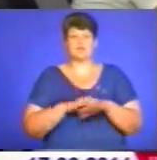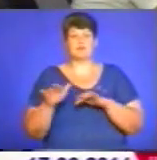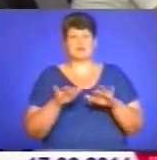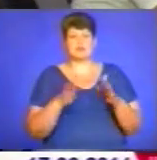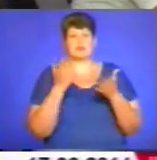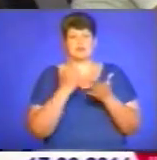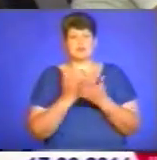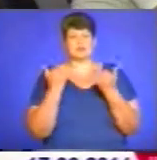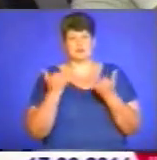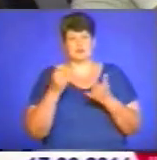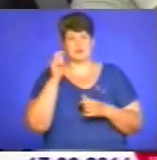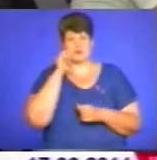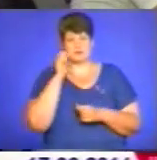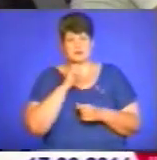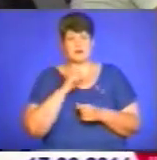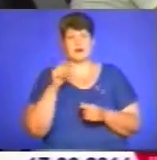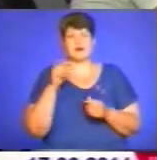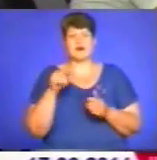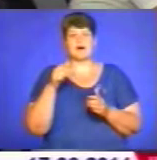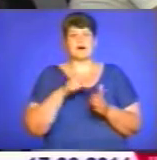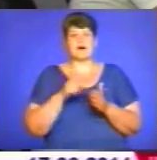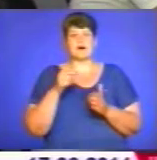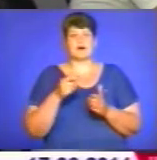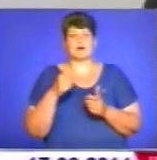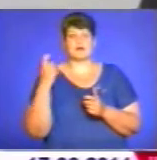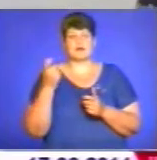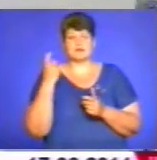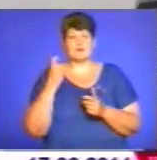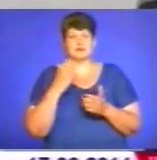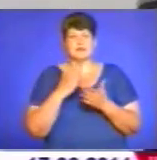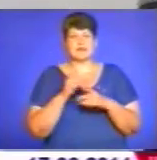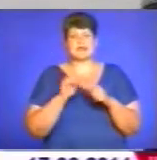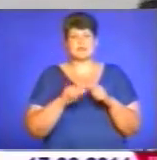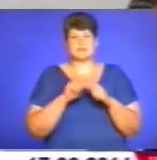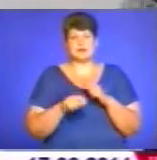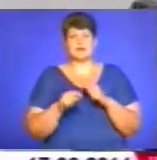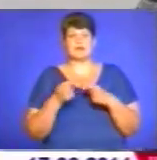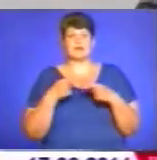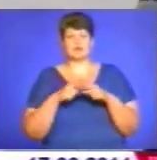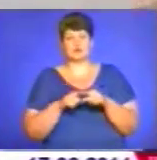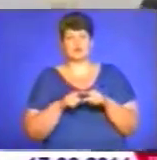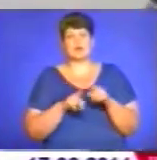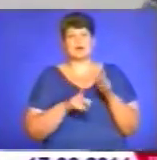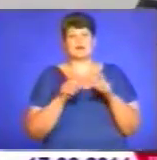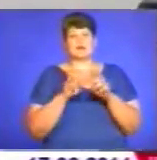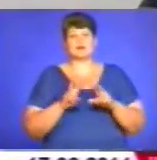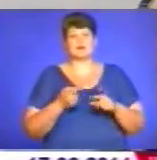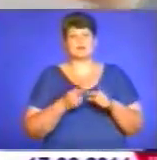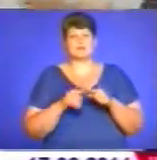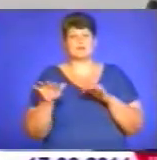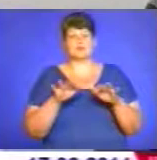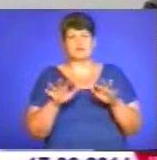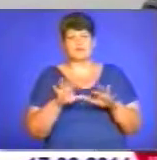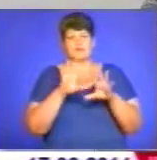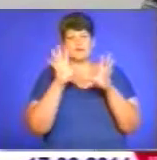Україні. Харків'янка Наталія Зубер – експерт з комп'ютерних технологій. Спочатку Революції Гідності аналізує щодо цих подій усю